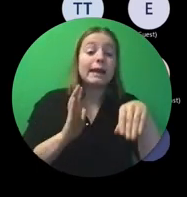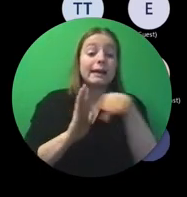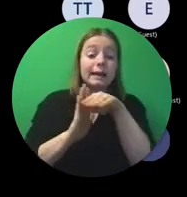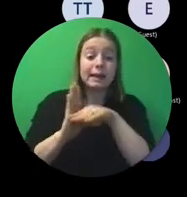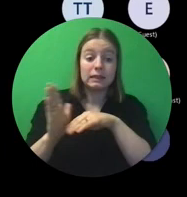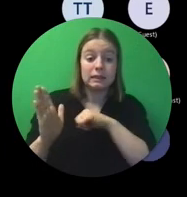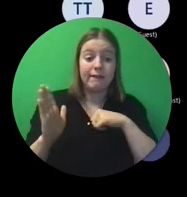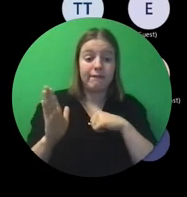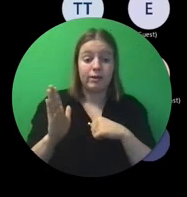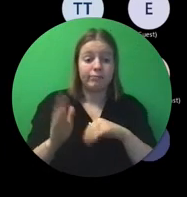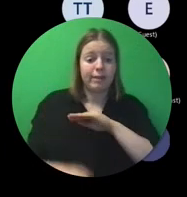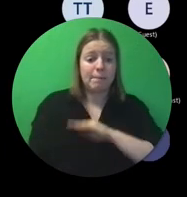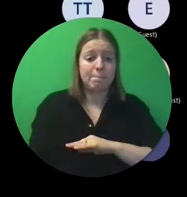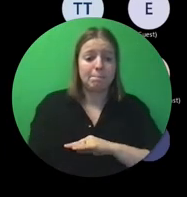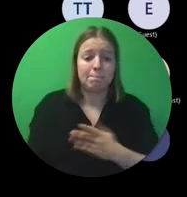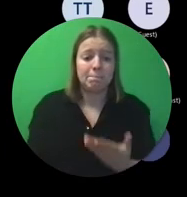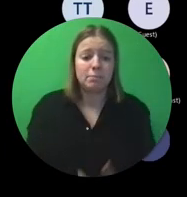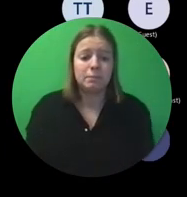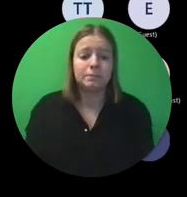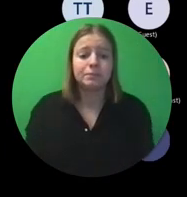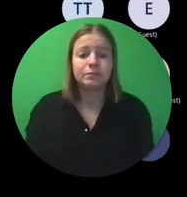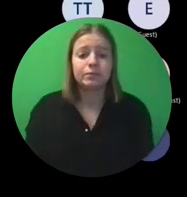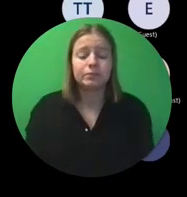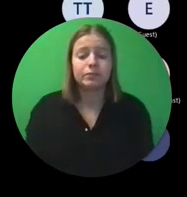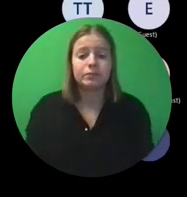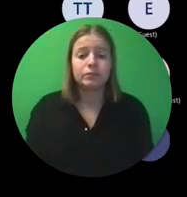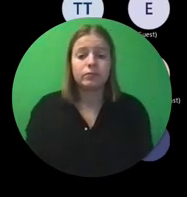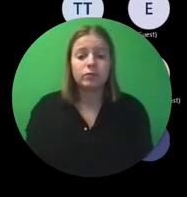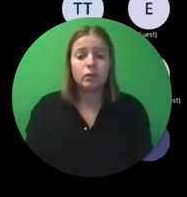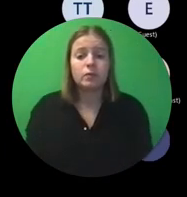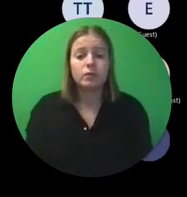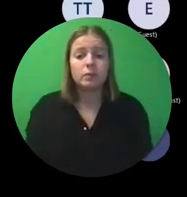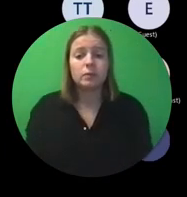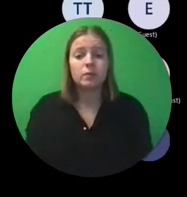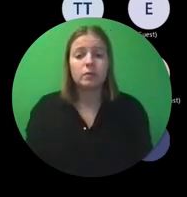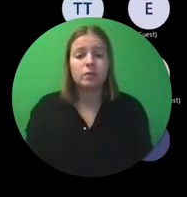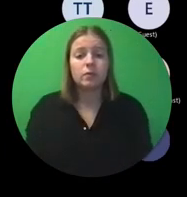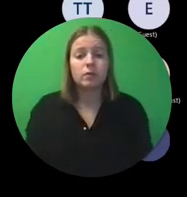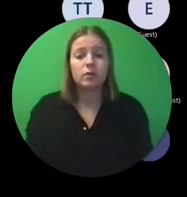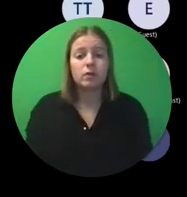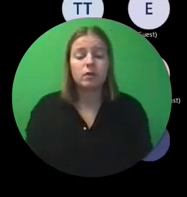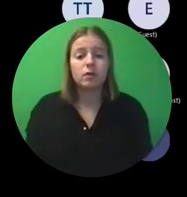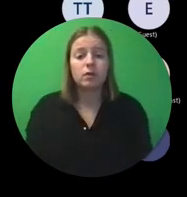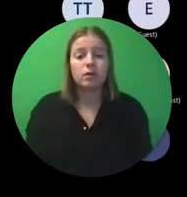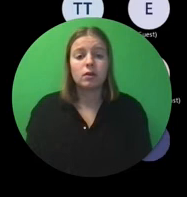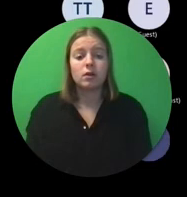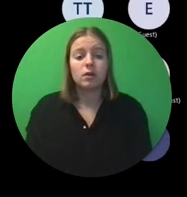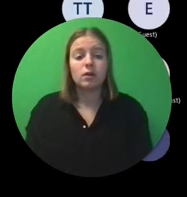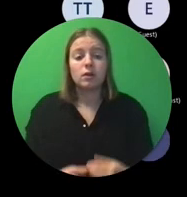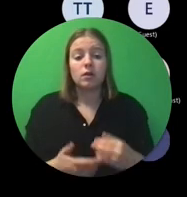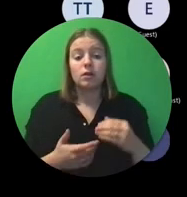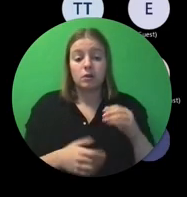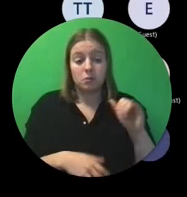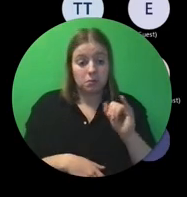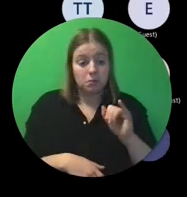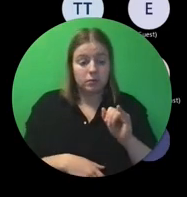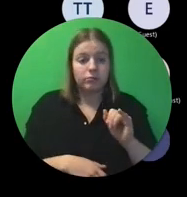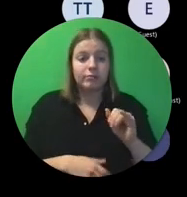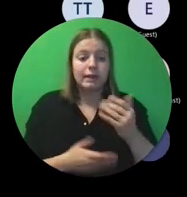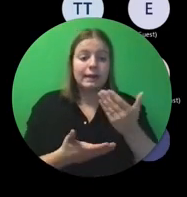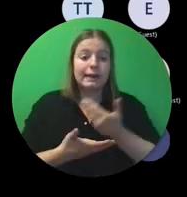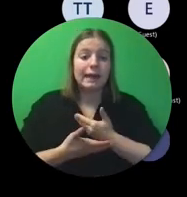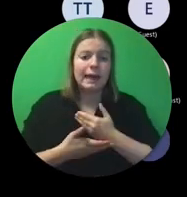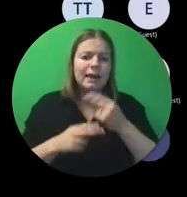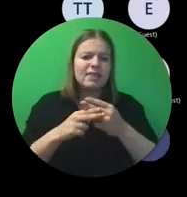vrij simpel. Of klinken vrij eenvoudig. Dus je krijgt een